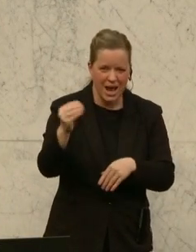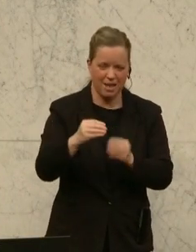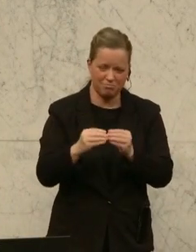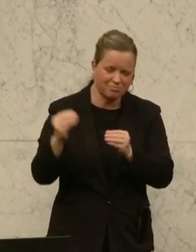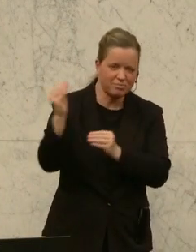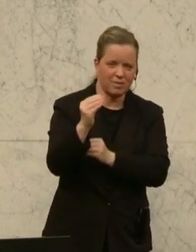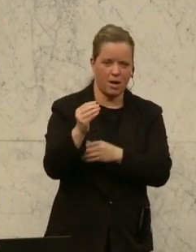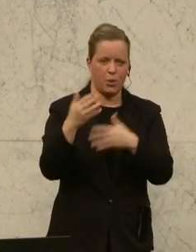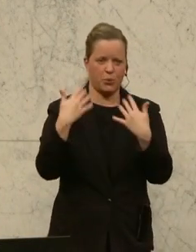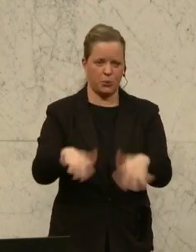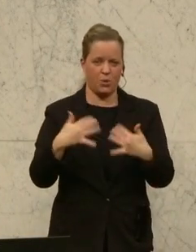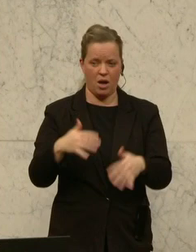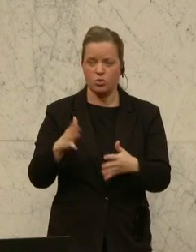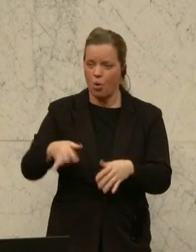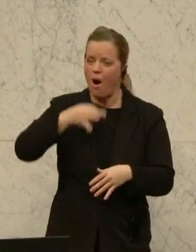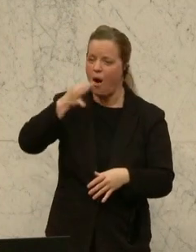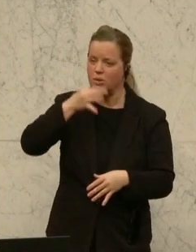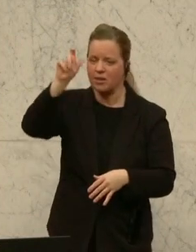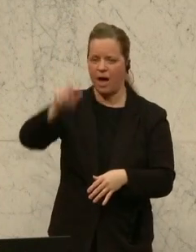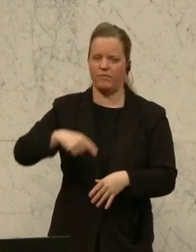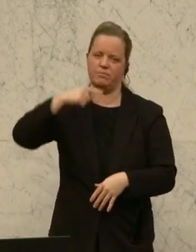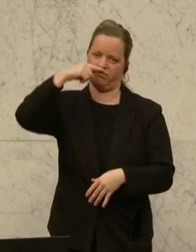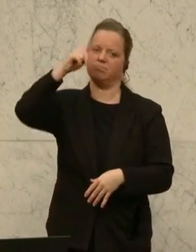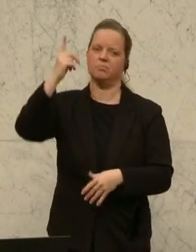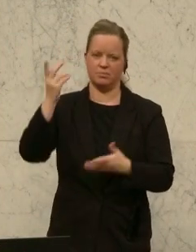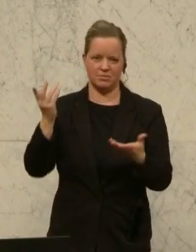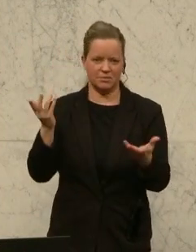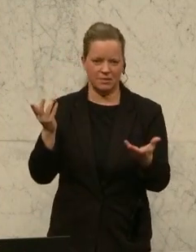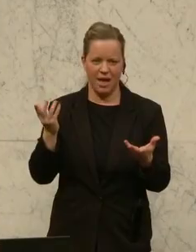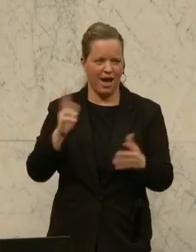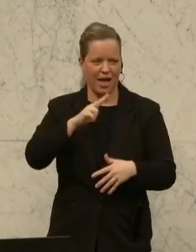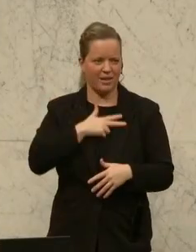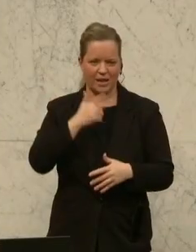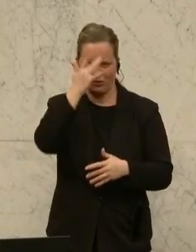mehr als abgehoben und mehr als realitätsfremd, liebe Kolleginnen und Kollegen.